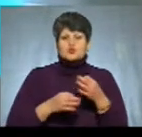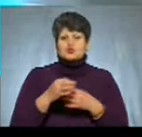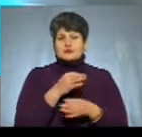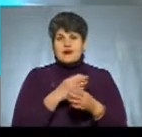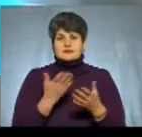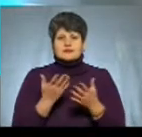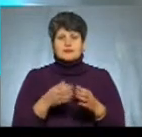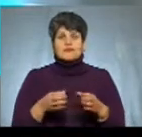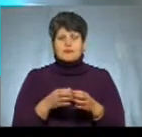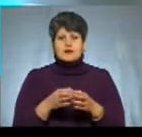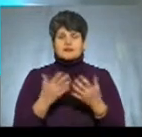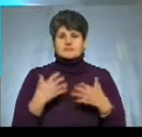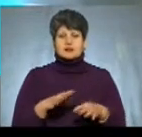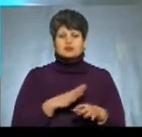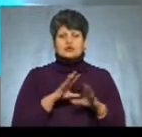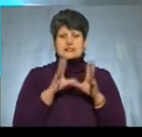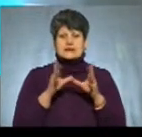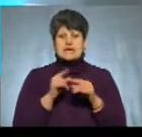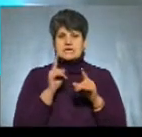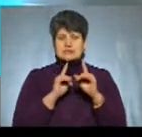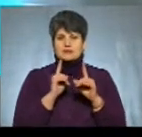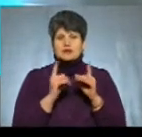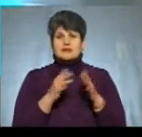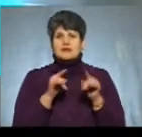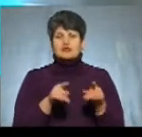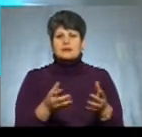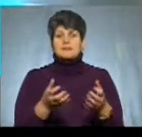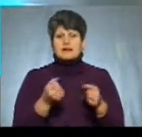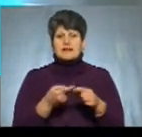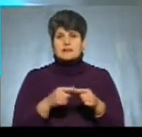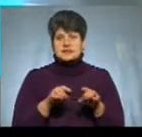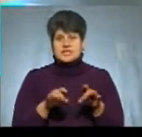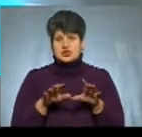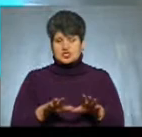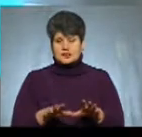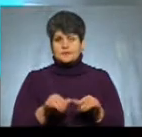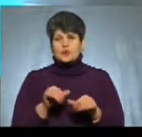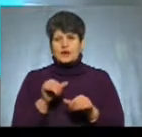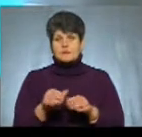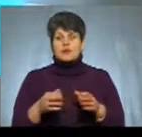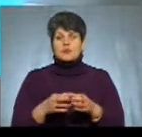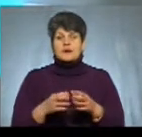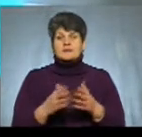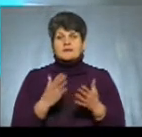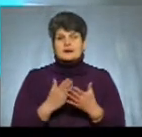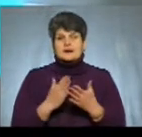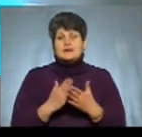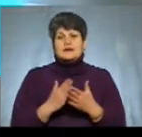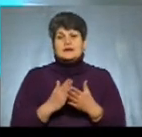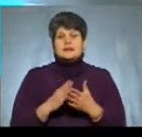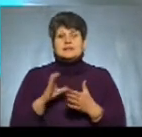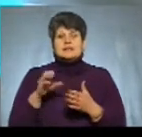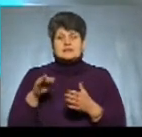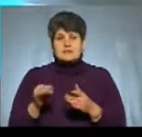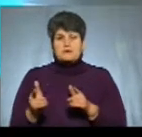громадах вже відбулися загальні збори, на яких вони прийняли це рішення, деякі громади перебувають на стадії підготовки до